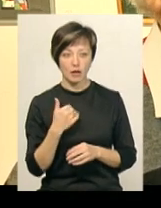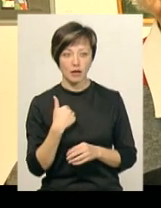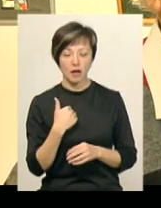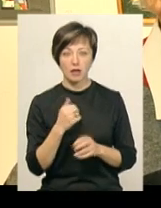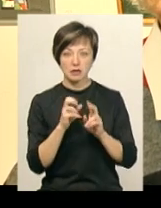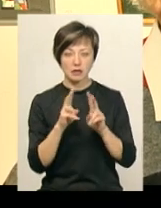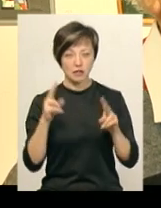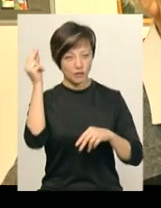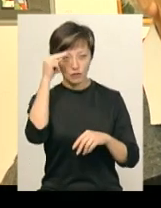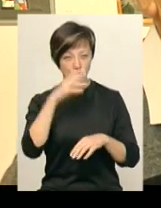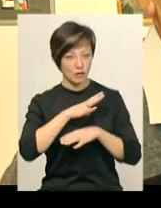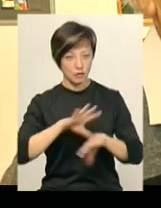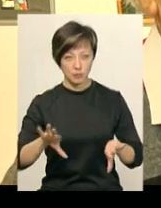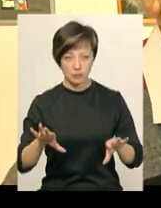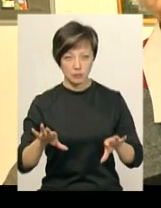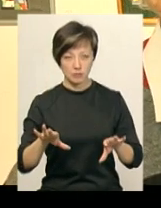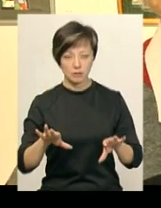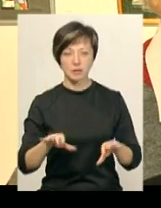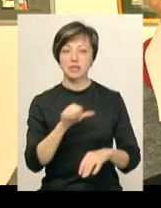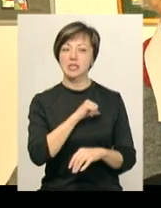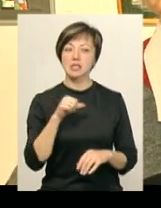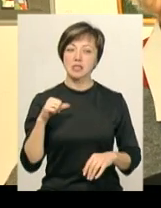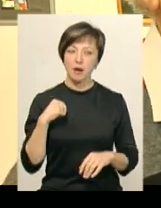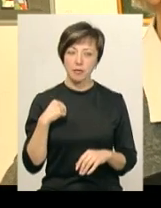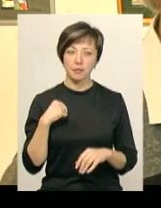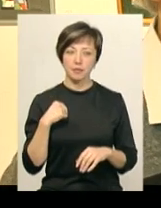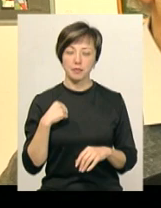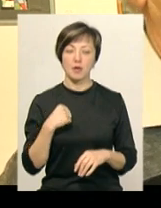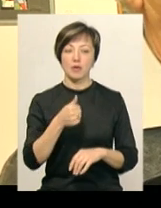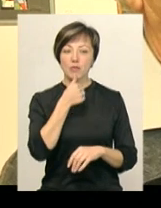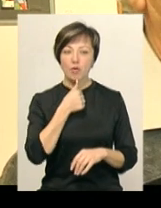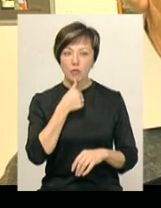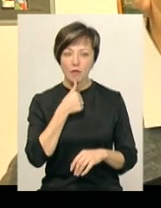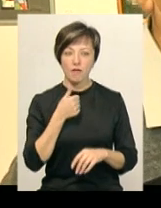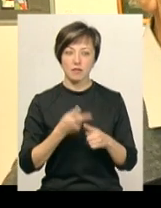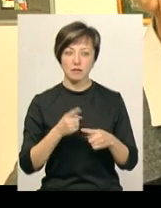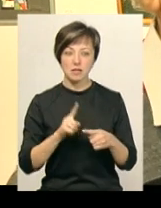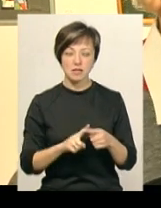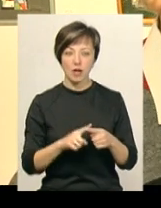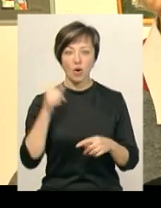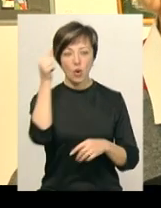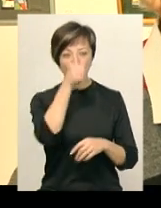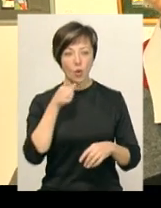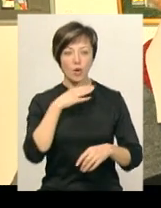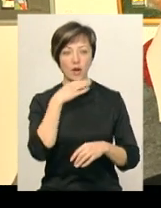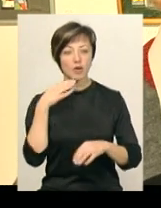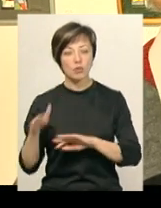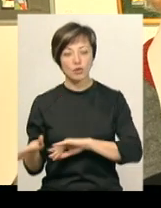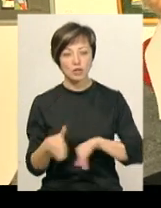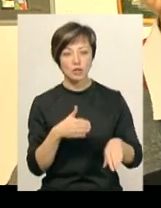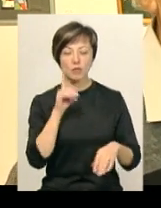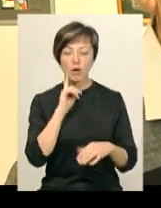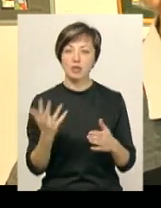ніде не вчився цьому, сам дійшов, пробував. Це роки пройшли, поки я вже знайшов,